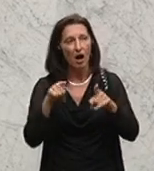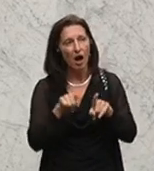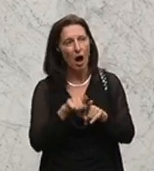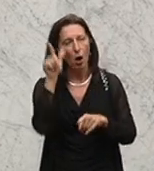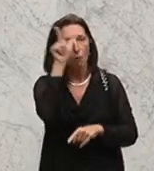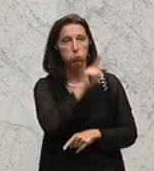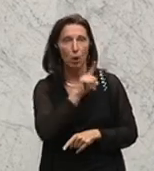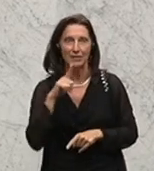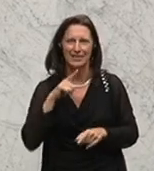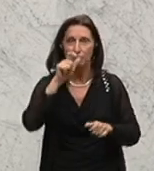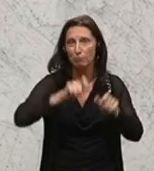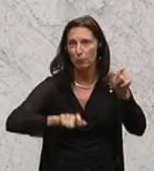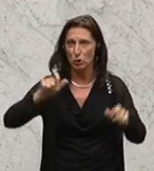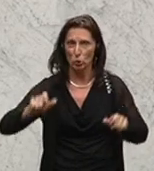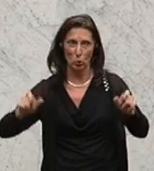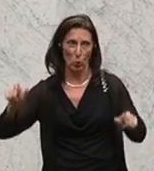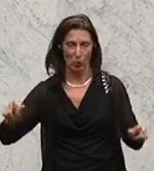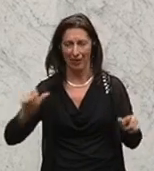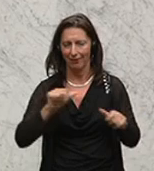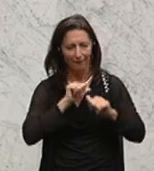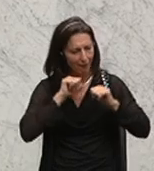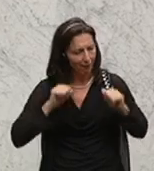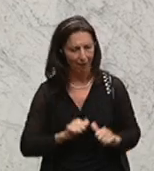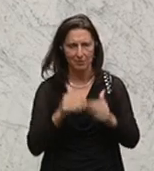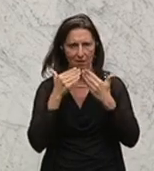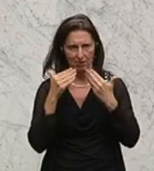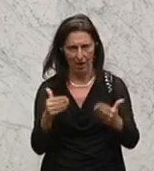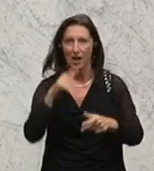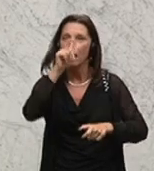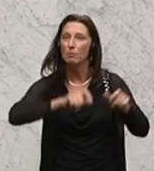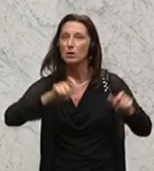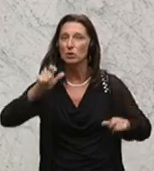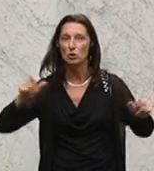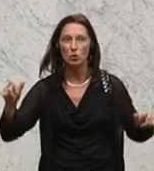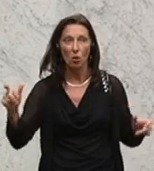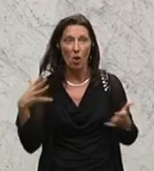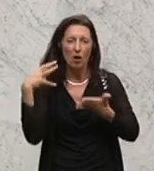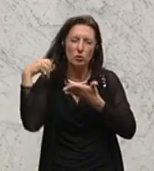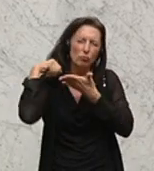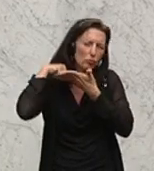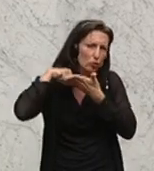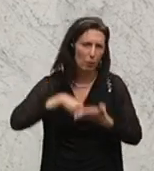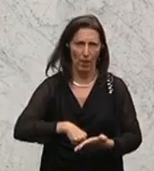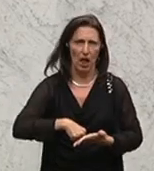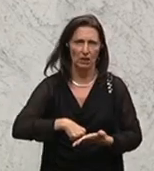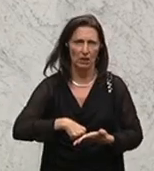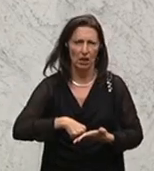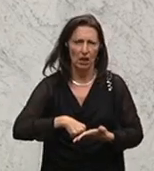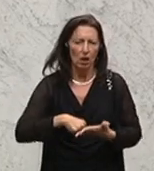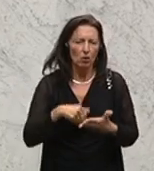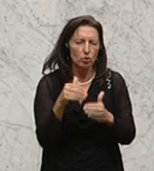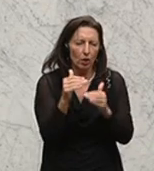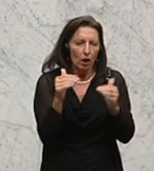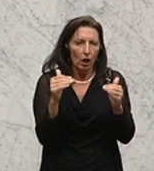Polizistinnen und Polizisten herzlich bedanken, die an der Grenze ihrer Belastbarkeit das Beste geben.